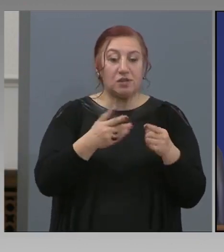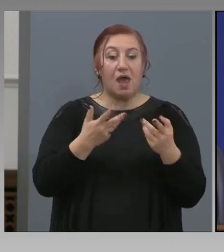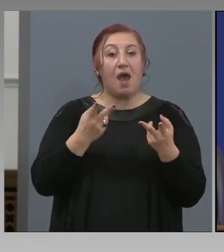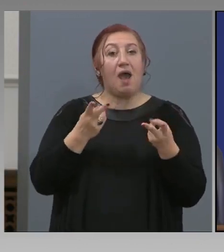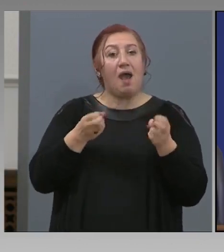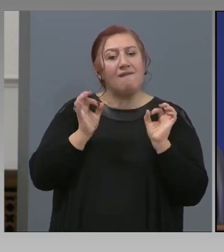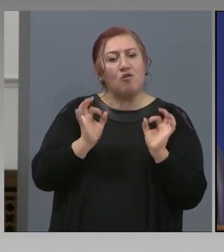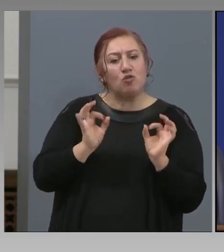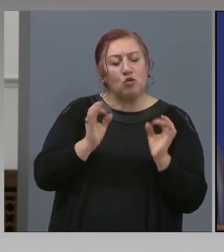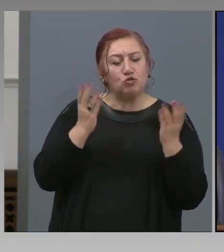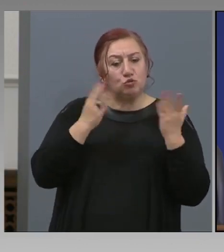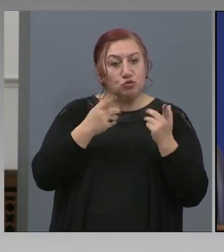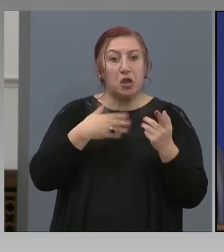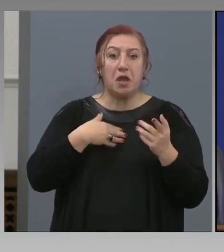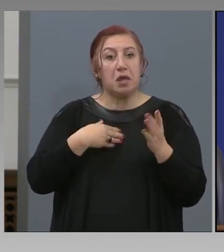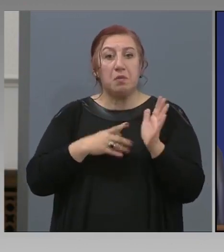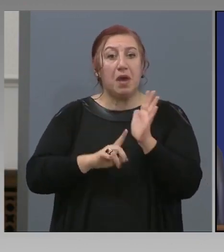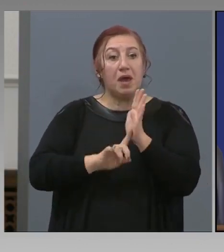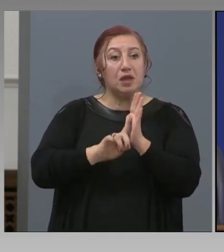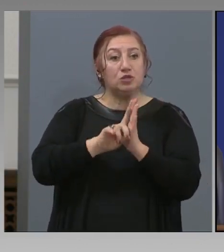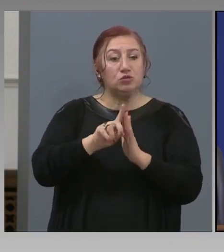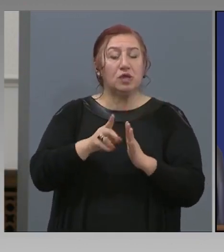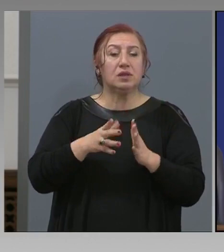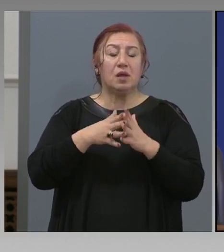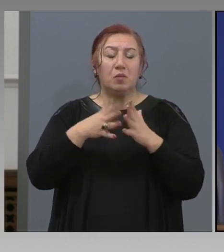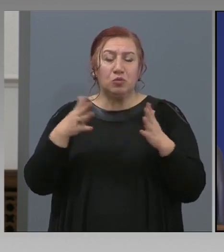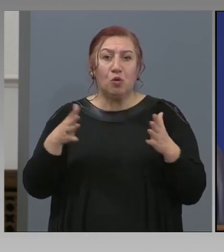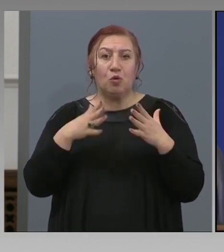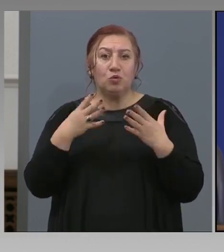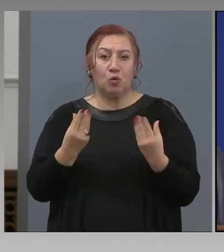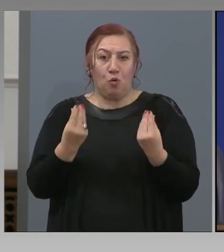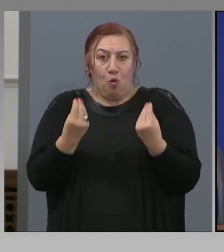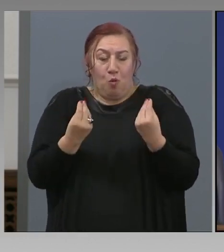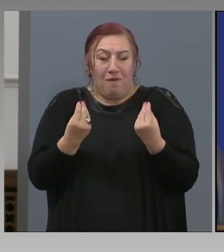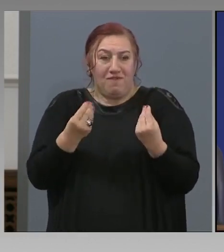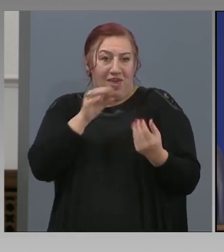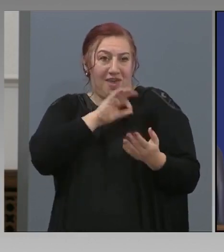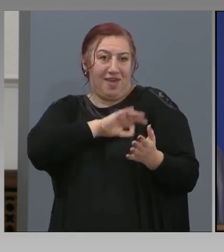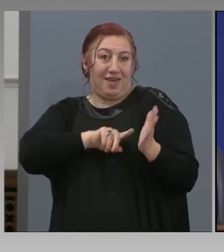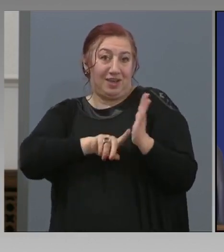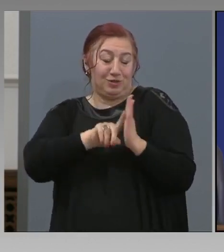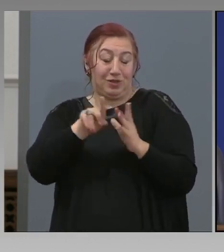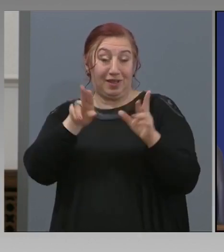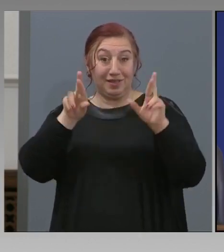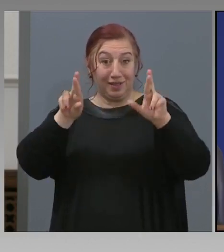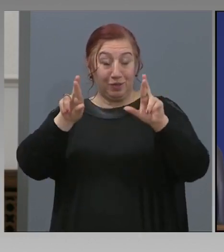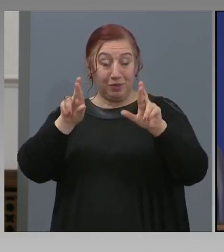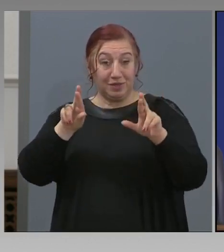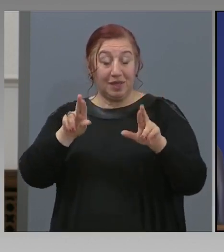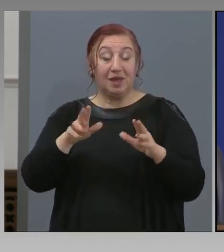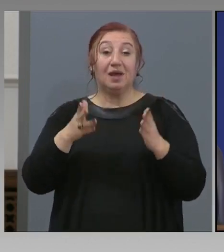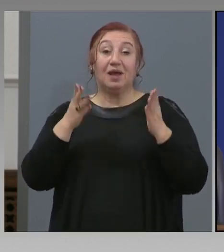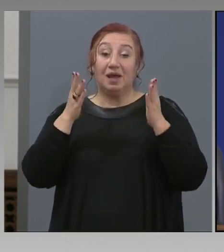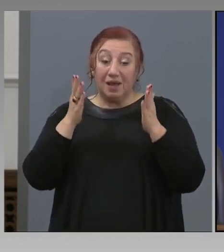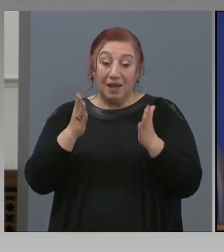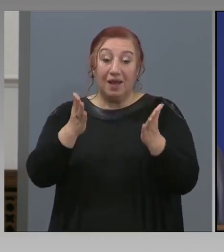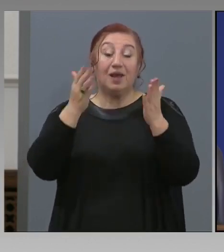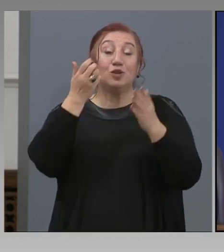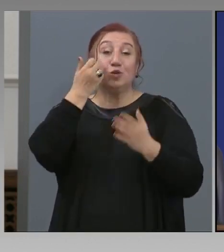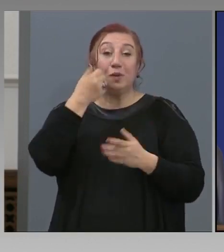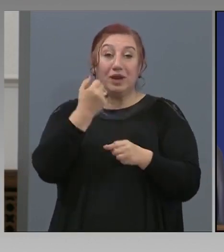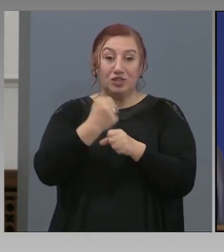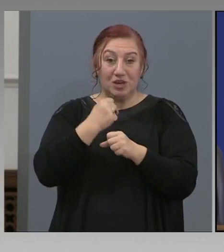резултатите са много-много оптимистични. Това е и добре, че го направихме, и добре, че